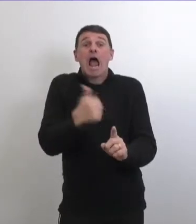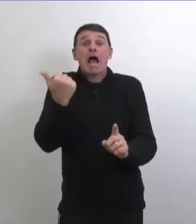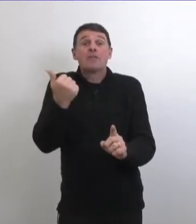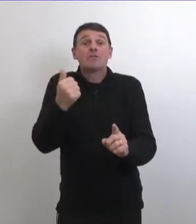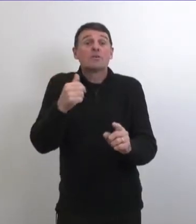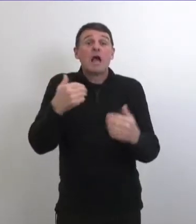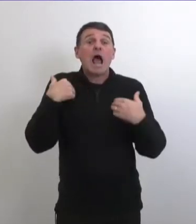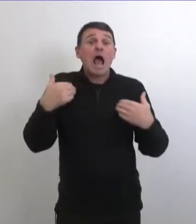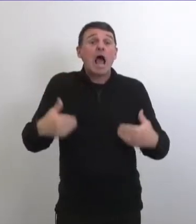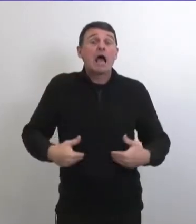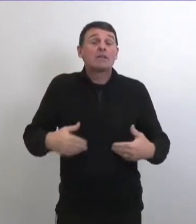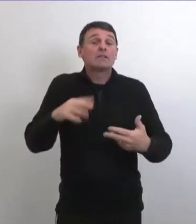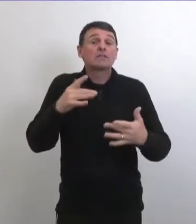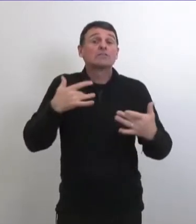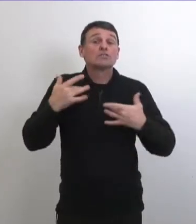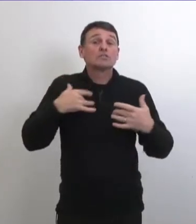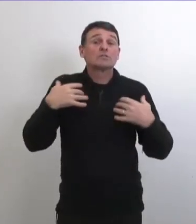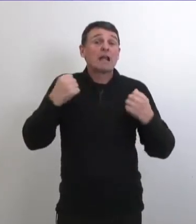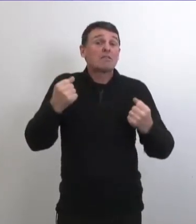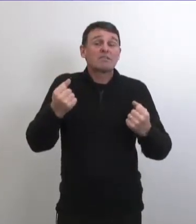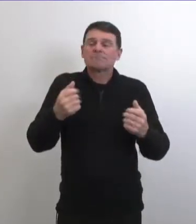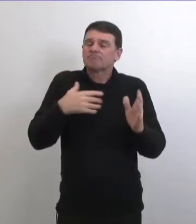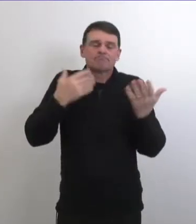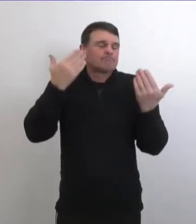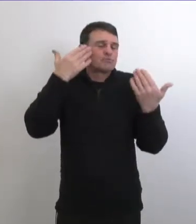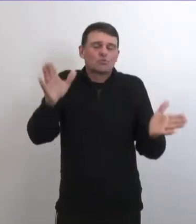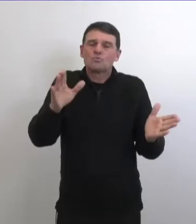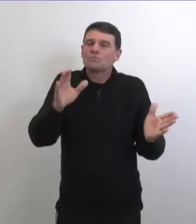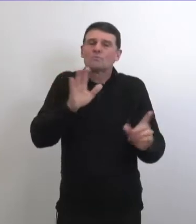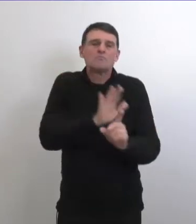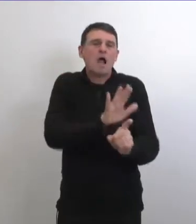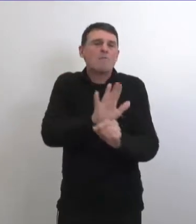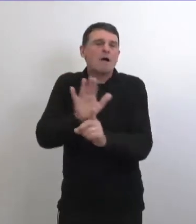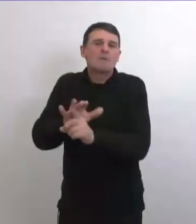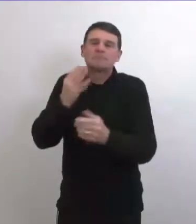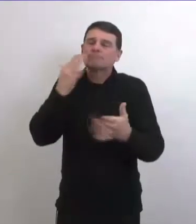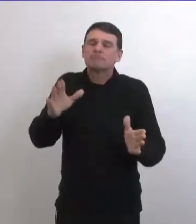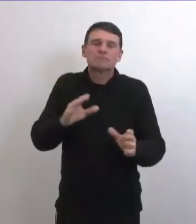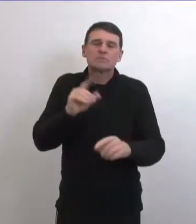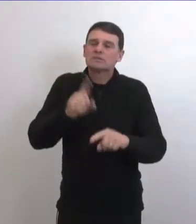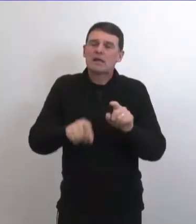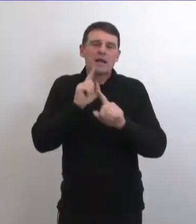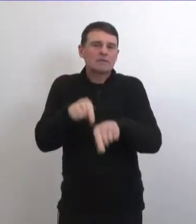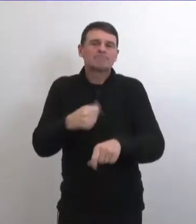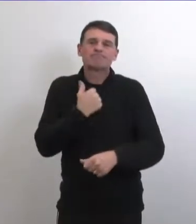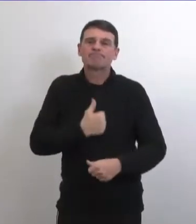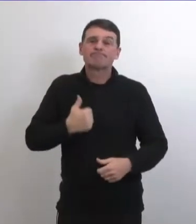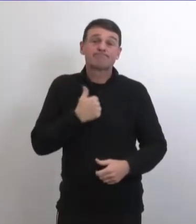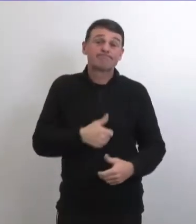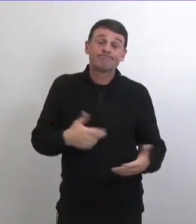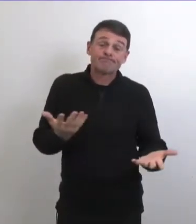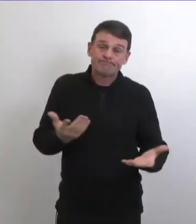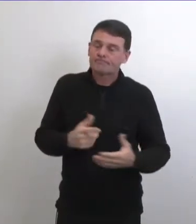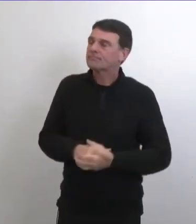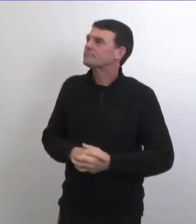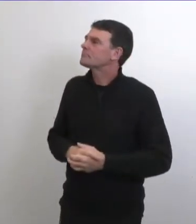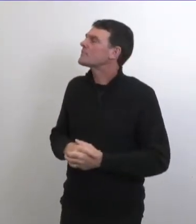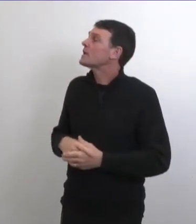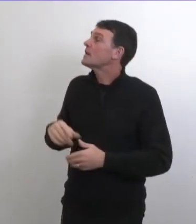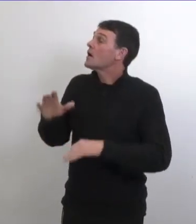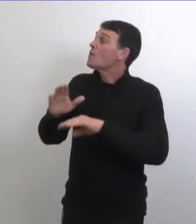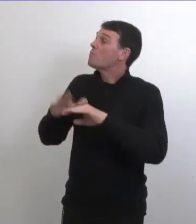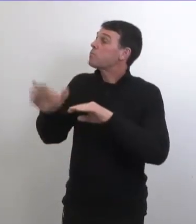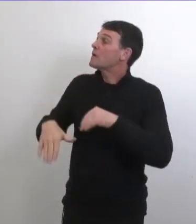personnes qui ont décédé de la copie 19 je présume que c'est ça d'en vous parler donc je ne peux pas répondre à cette question pour le moment désolé d'accord